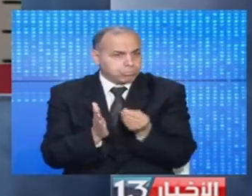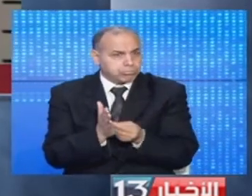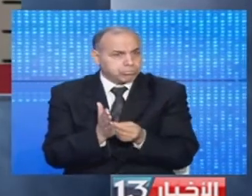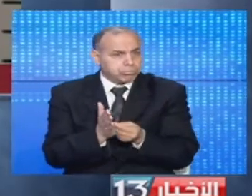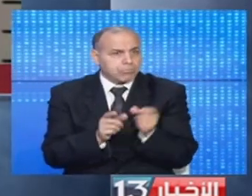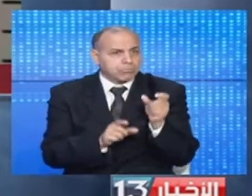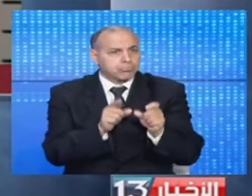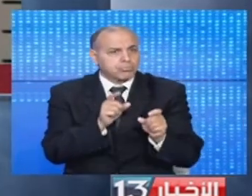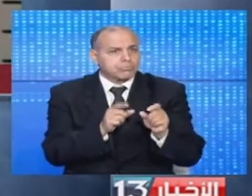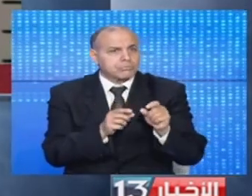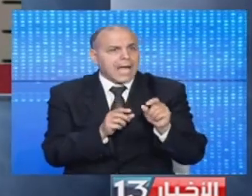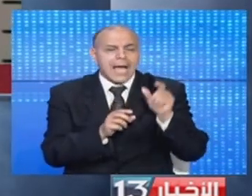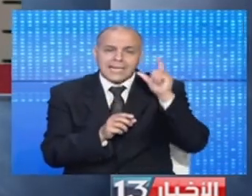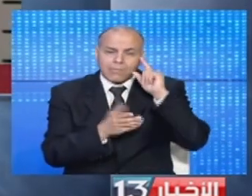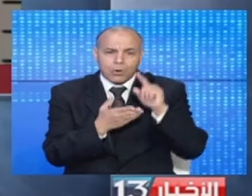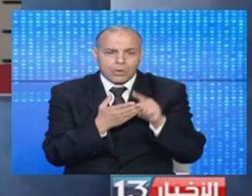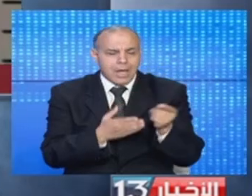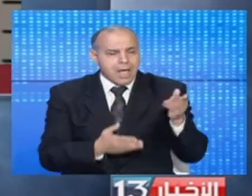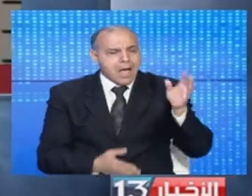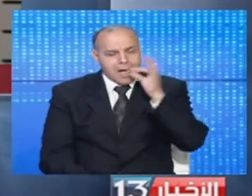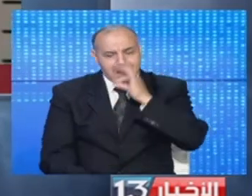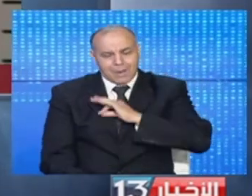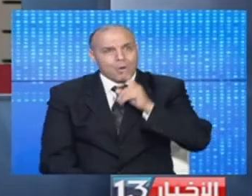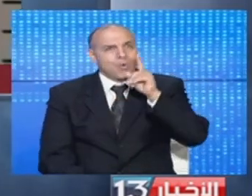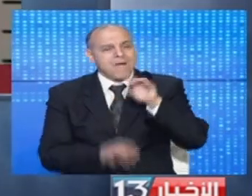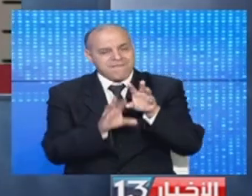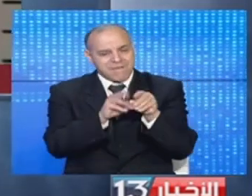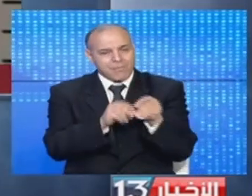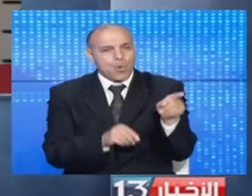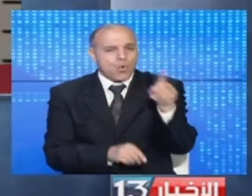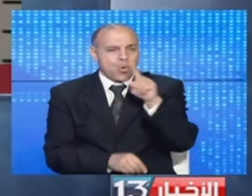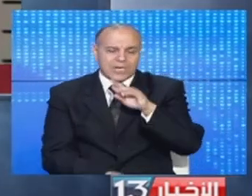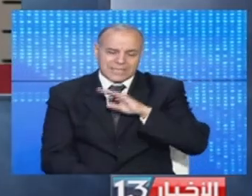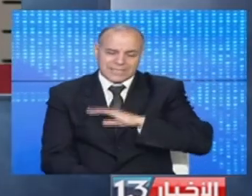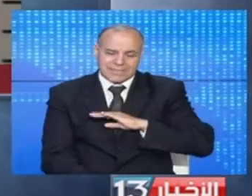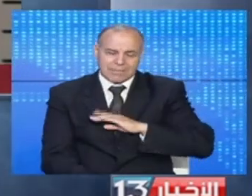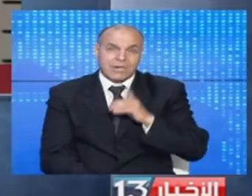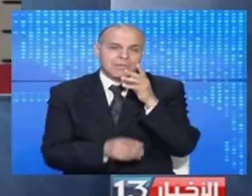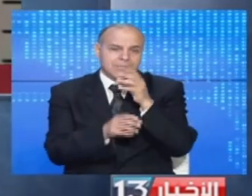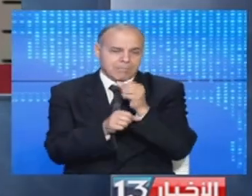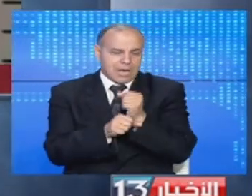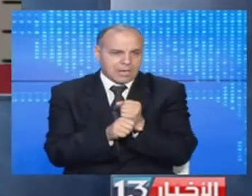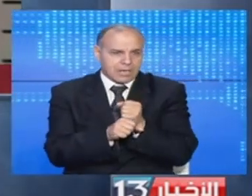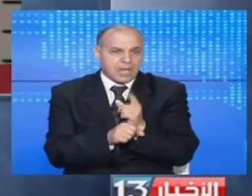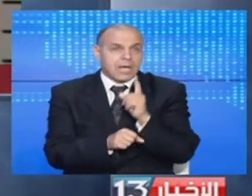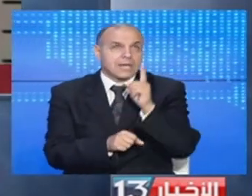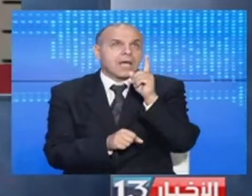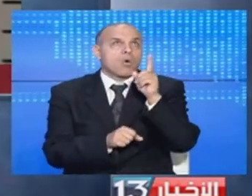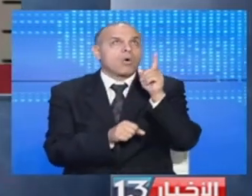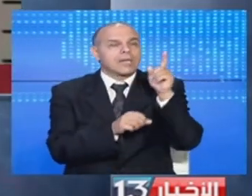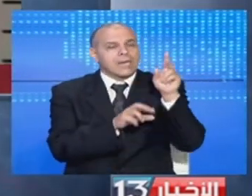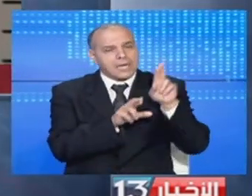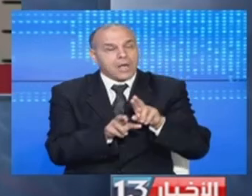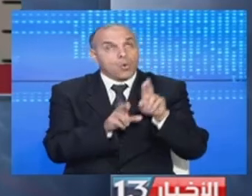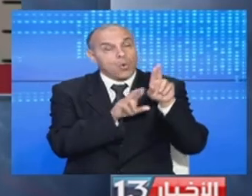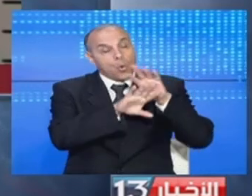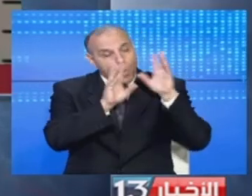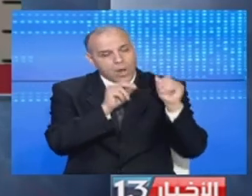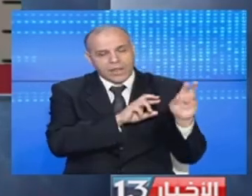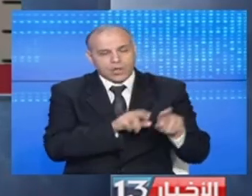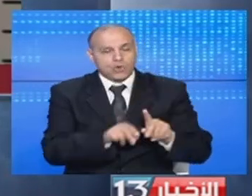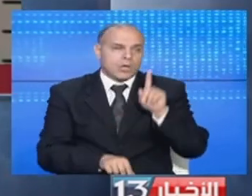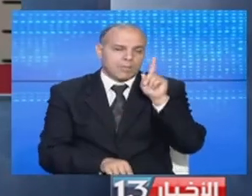مجتمع القبيلة في ليبيا رحم الله الفقيد ورزق أهله وذويه جميل الصبر والسلوان وإن لله وإن إليه